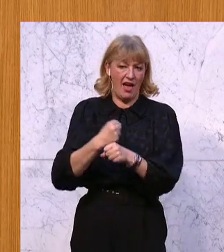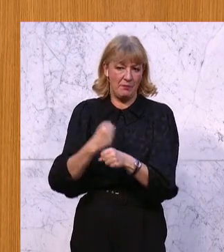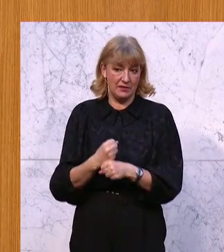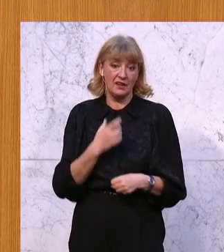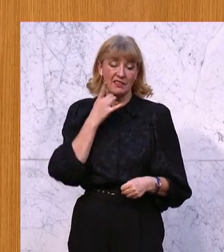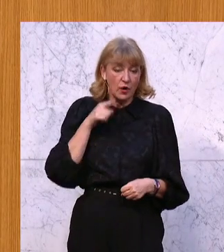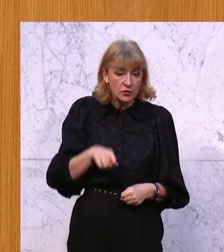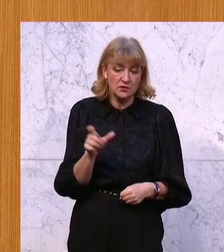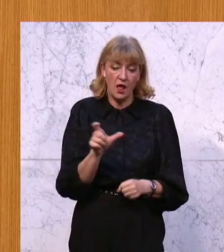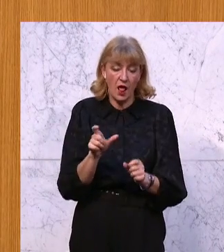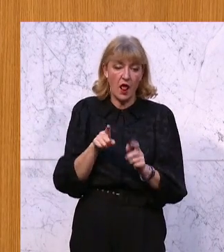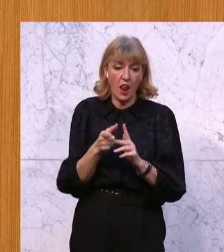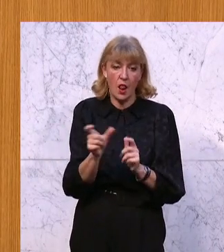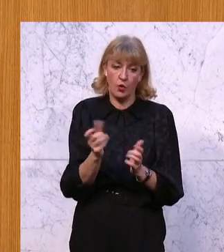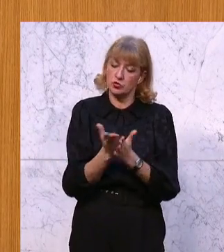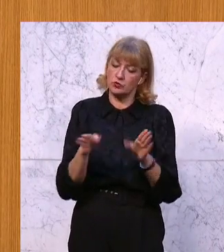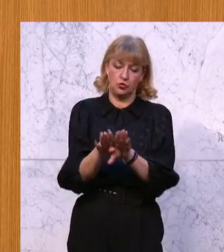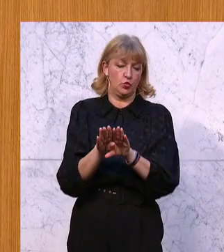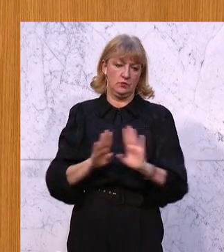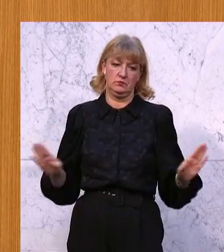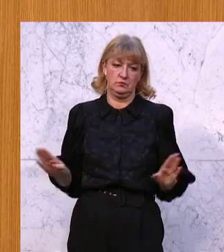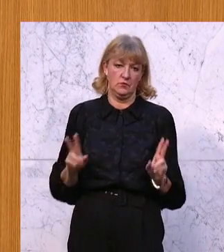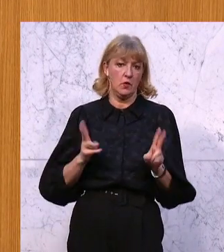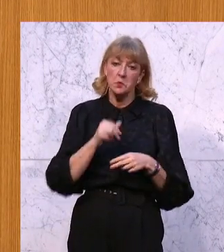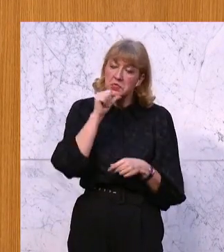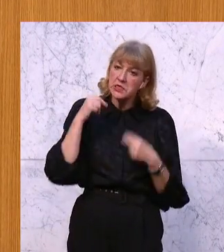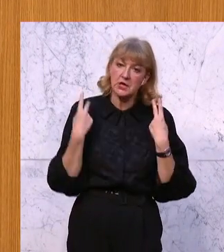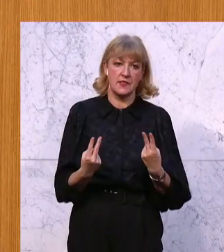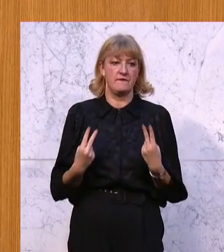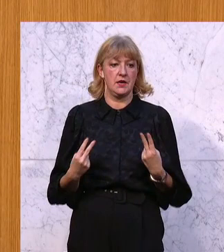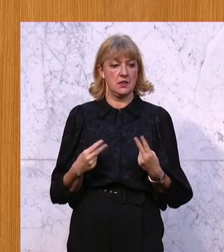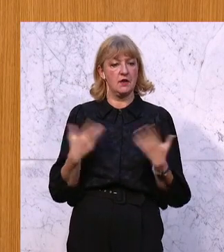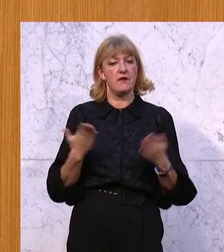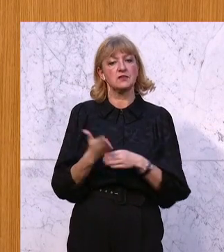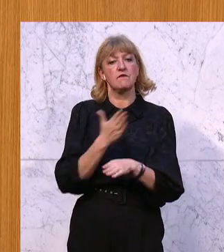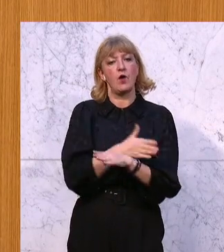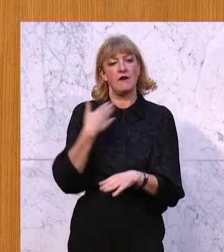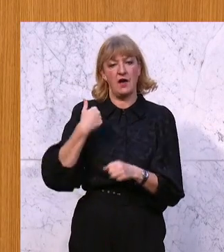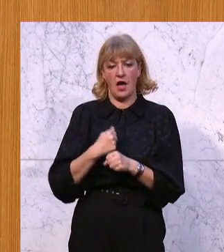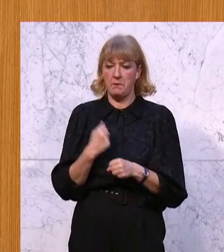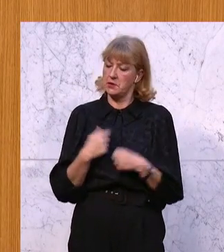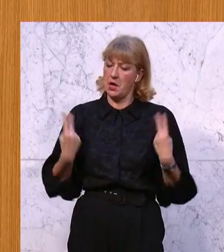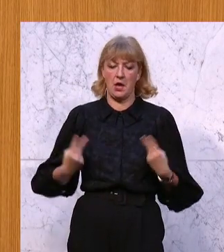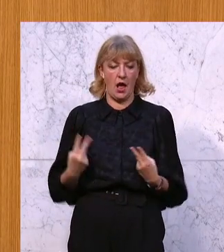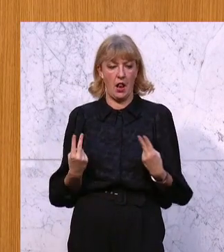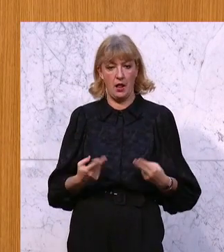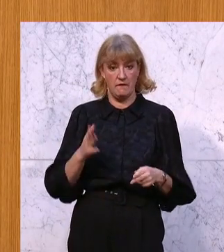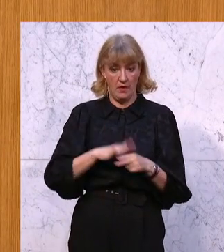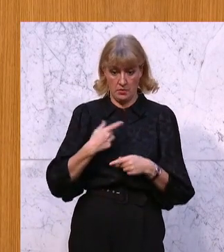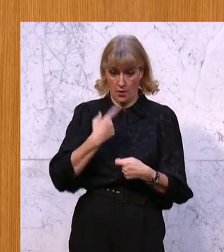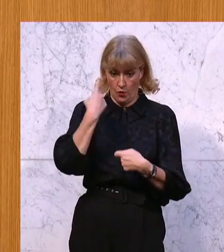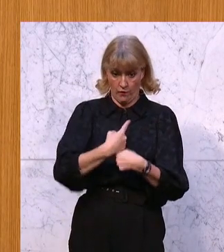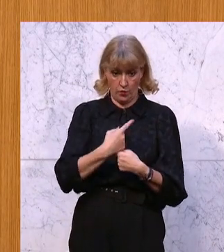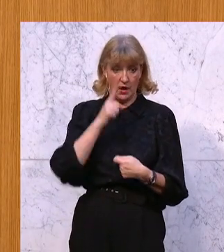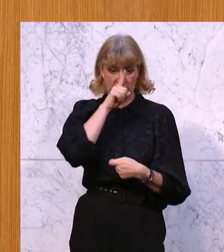Und genau diese Lücke schließen wir, denn es ist irrelevant, was man vorher gearbeitet hat. Wenn man ein verurteilter